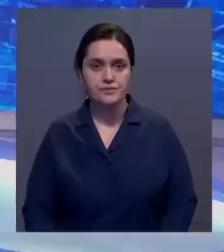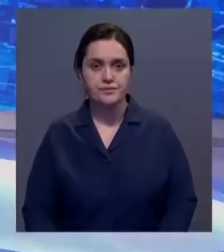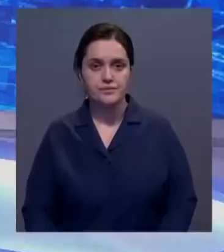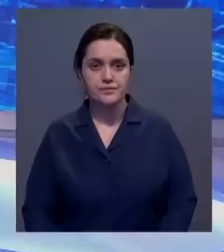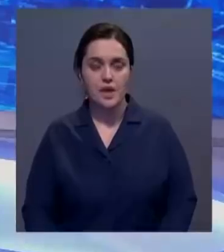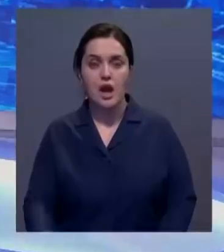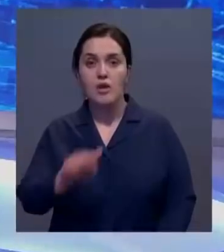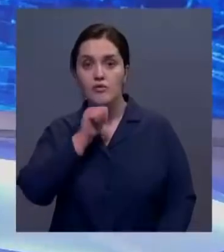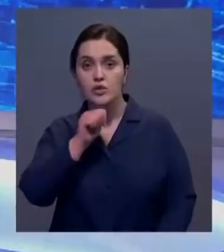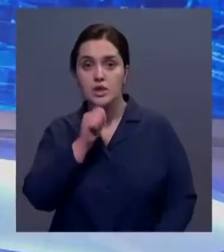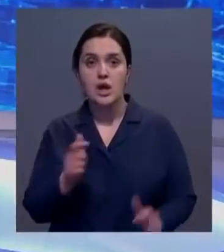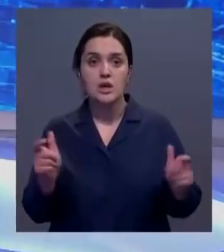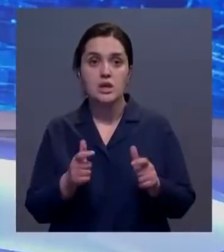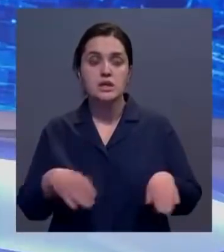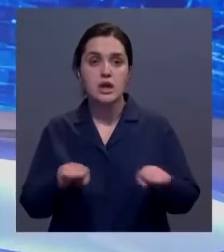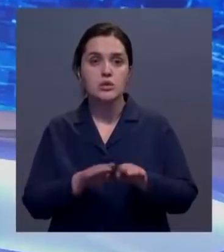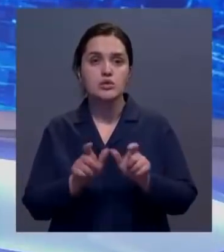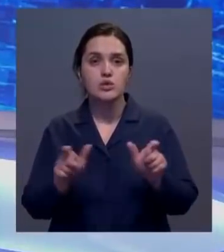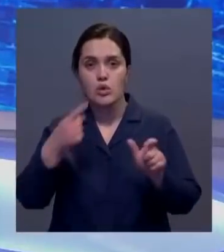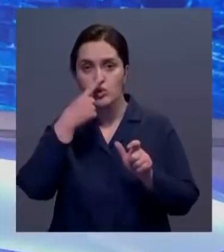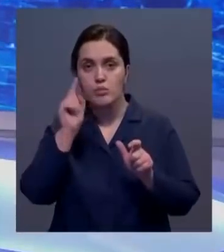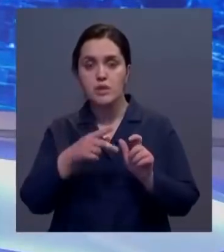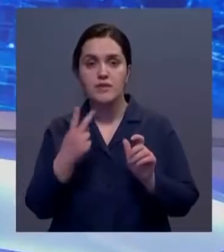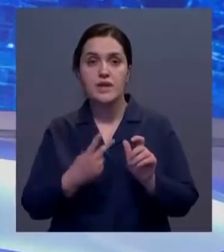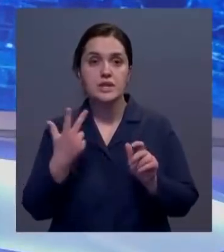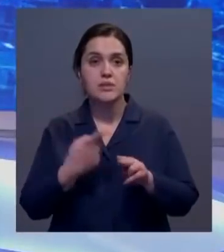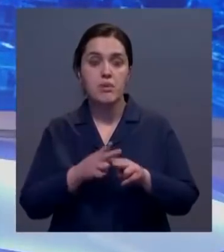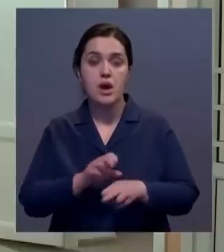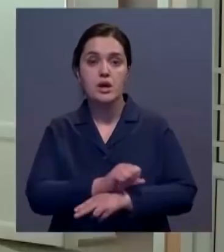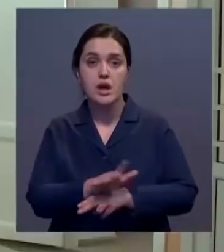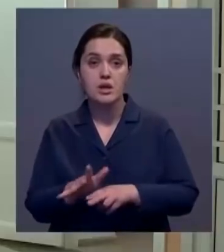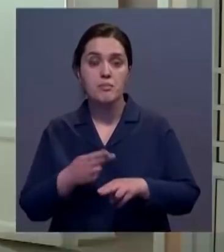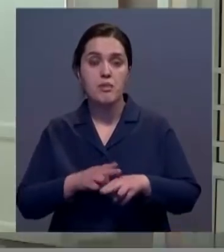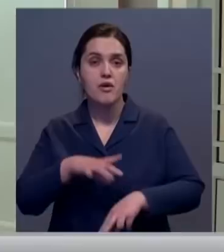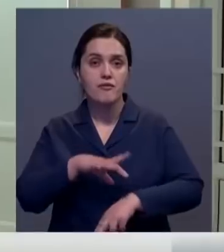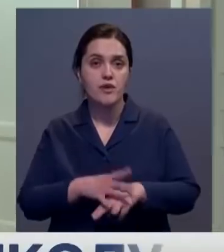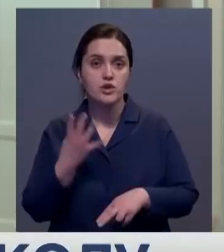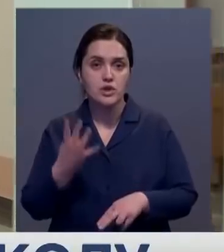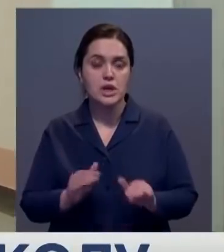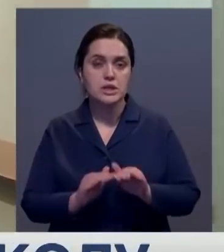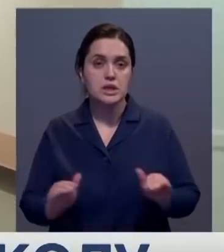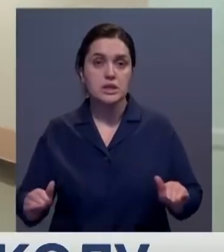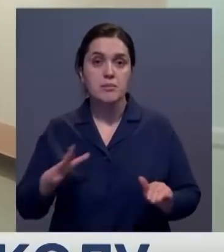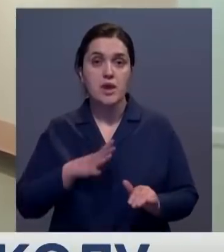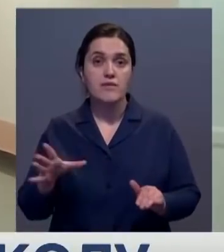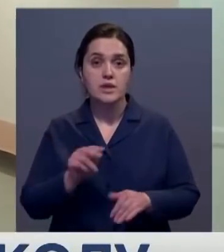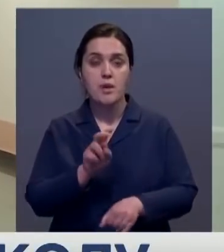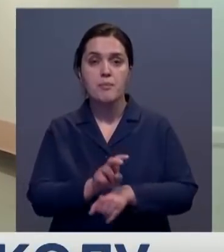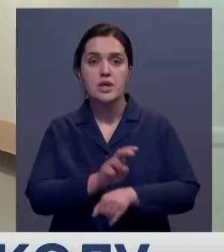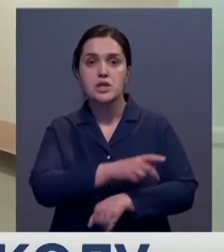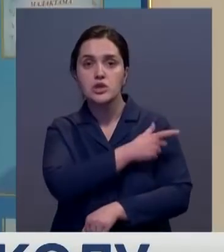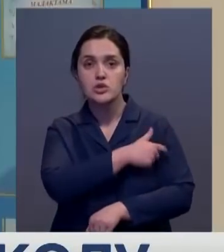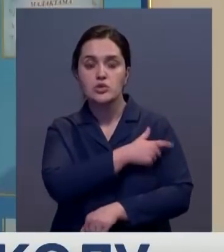А в Кустанае на карантин закрыли школу номер 23. Коронавирус там выявили сразу у четырех учащихся. Все они посещали